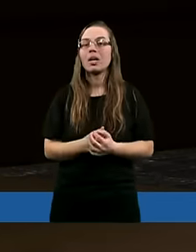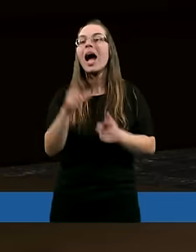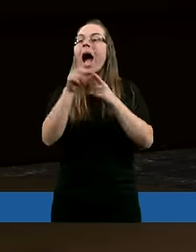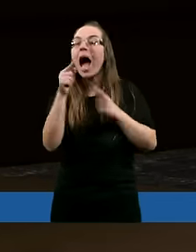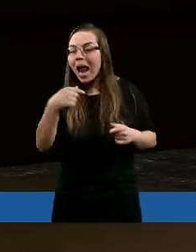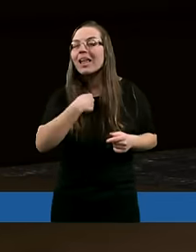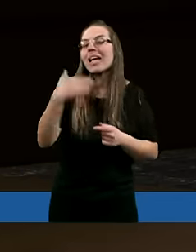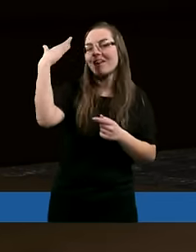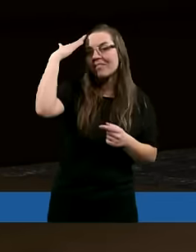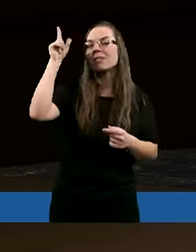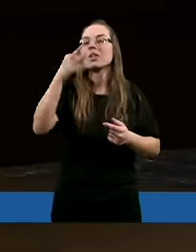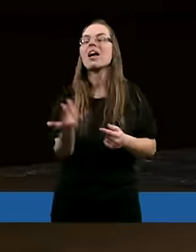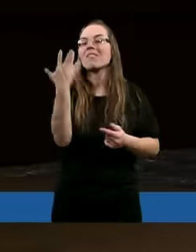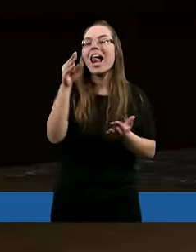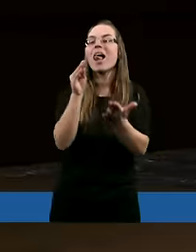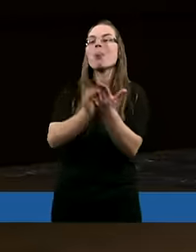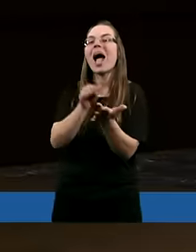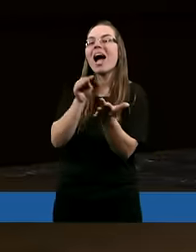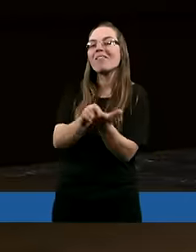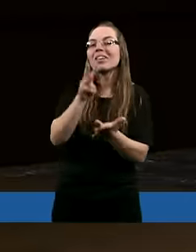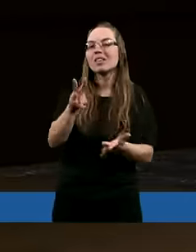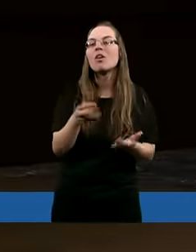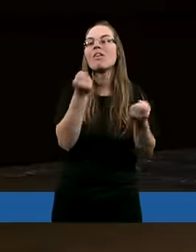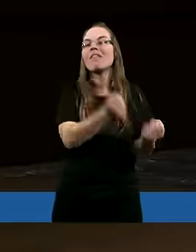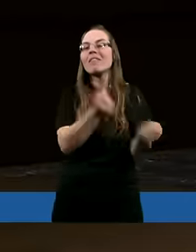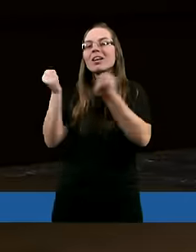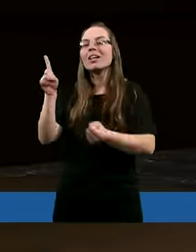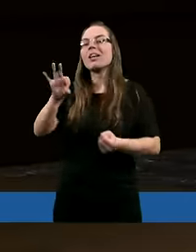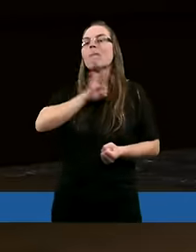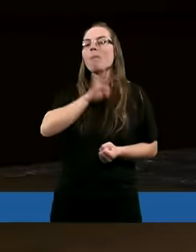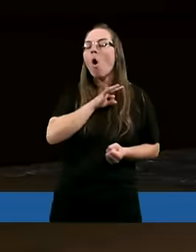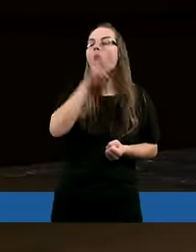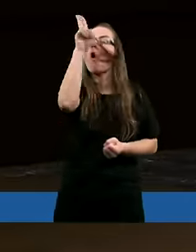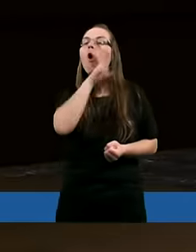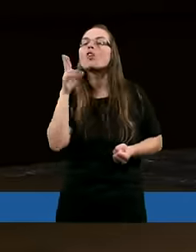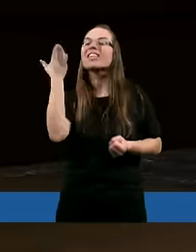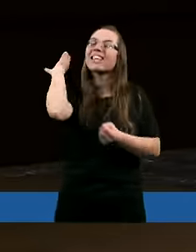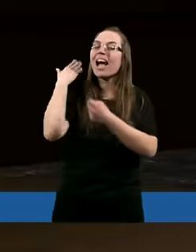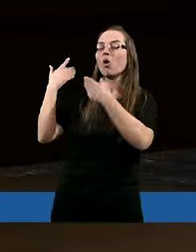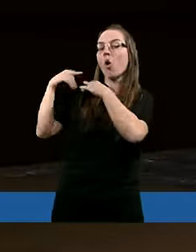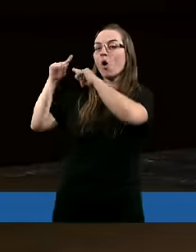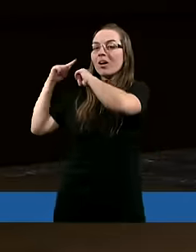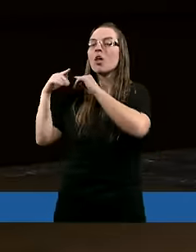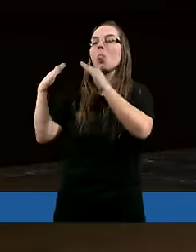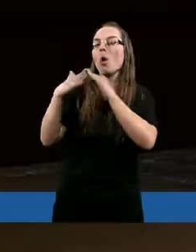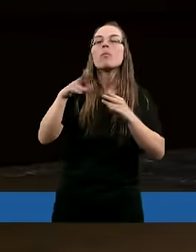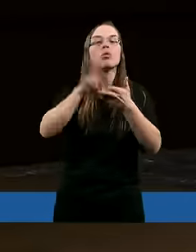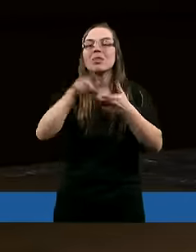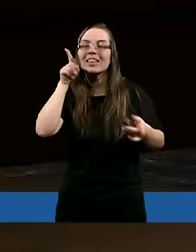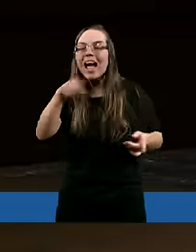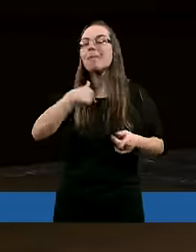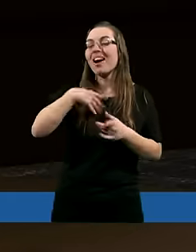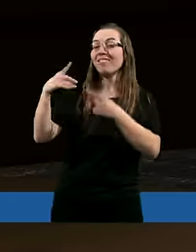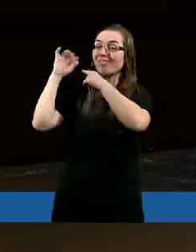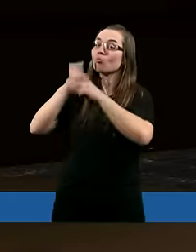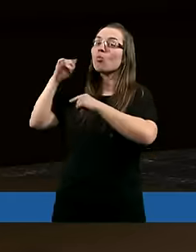Ale ja wiem, że wiele nawyków wyniosłam z mojego rodzinnego domu, z którym naprawdę mi